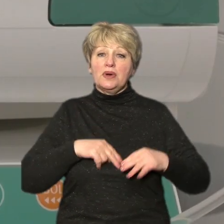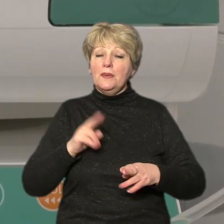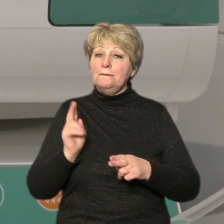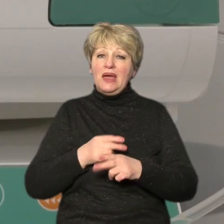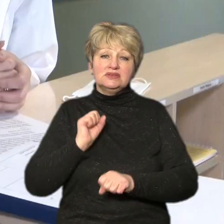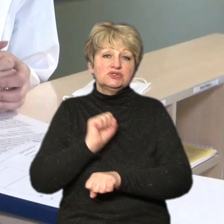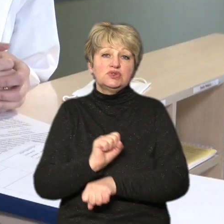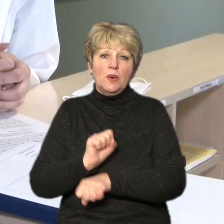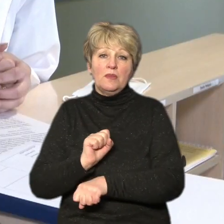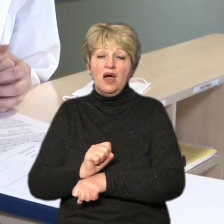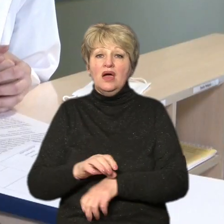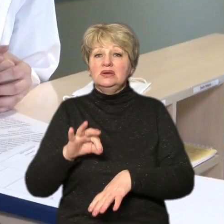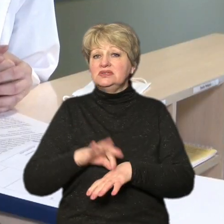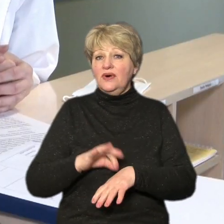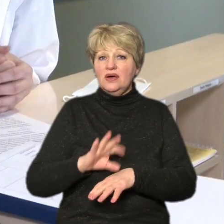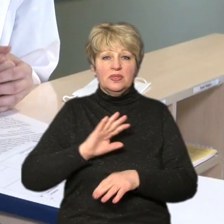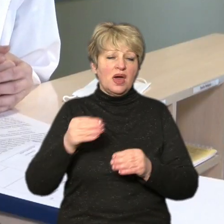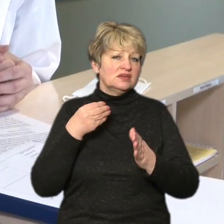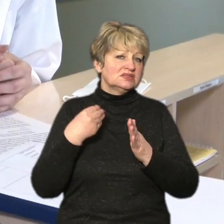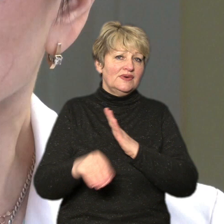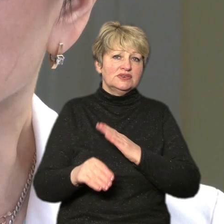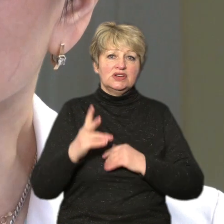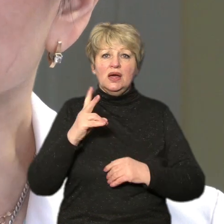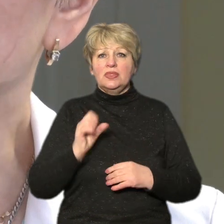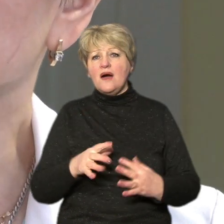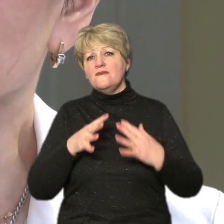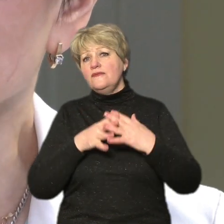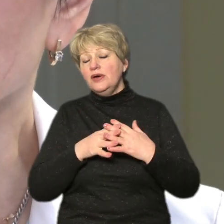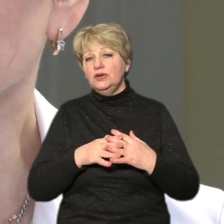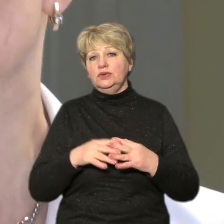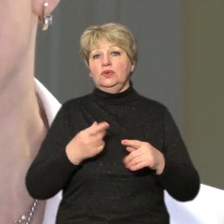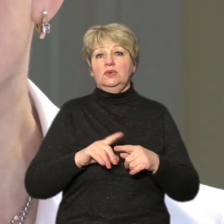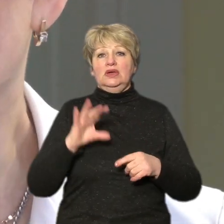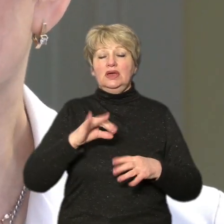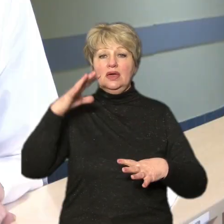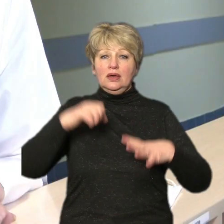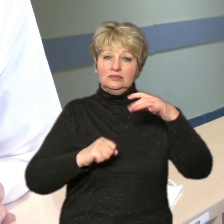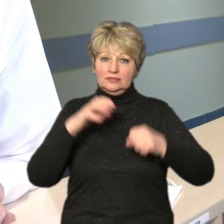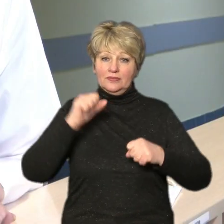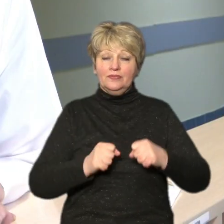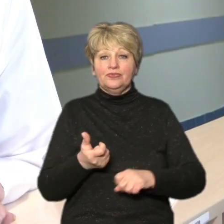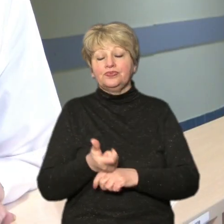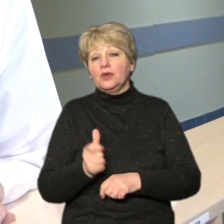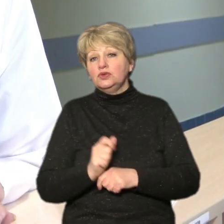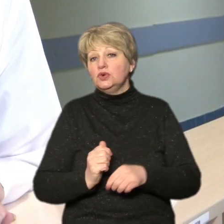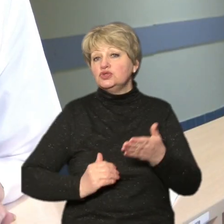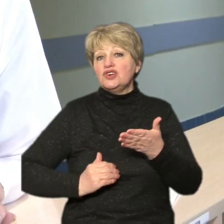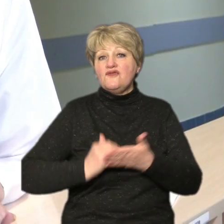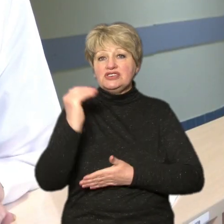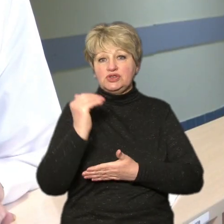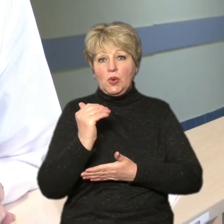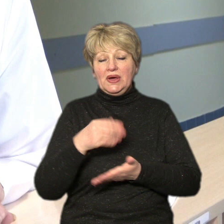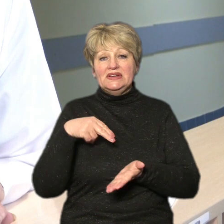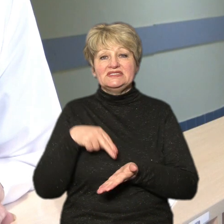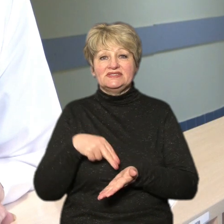зважає ані на війну, ані на відключення електроенергії, розповідає його завідувачка Оксана Глухарева. Дуже висока ставка